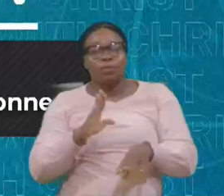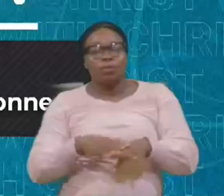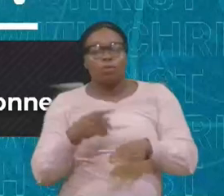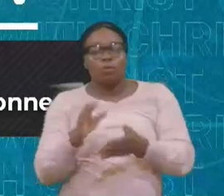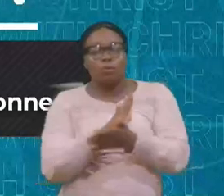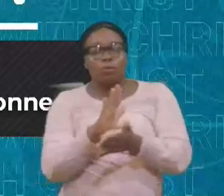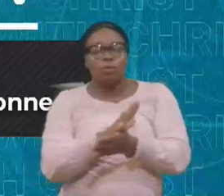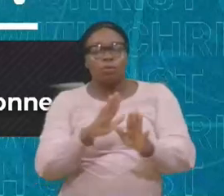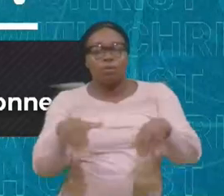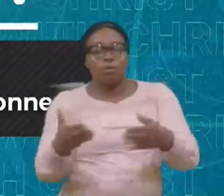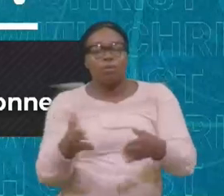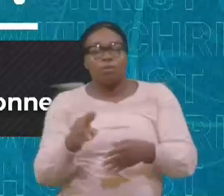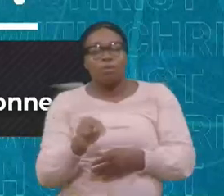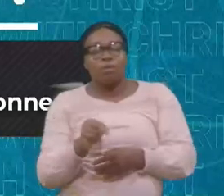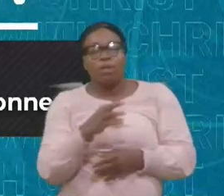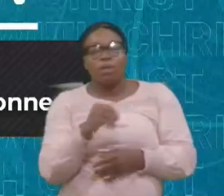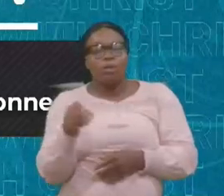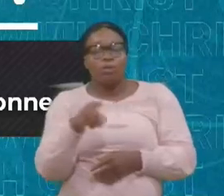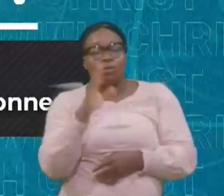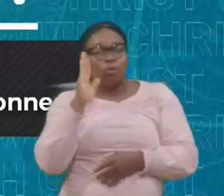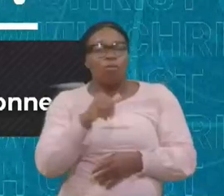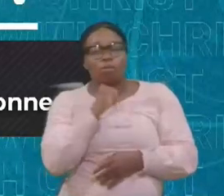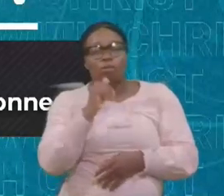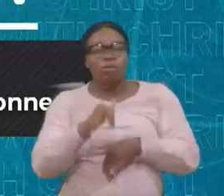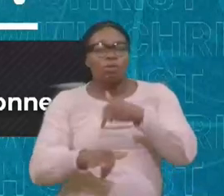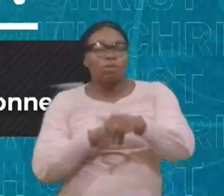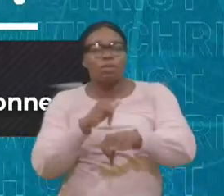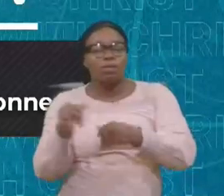êtes maintenant, Né de nouveau, Vous n'allez plus tromper, Personne,